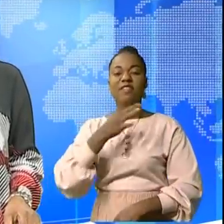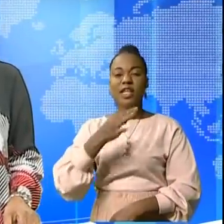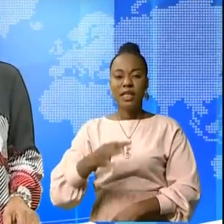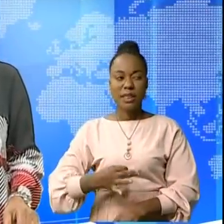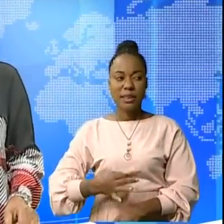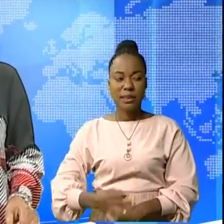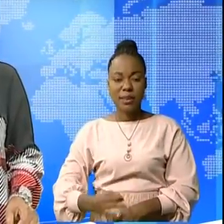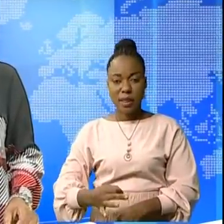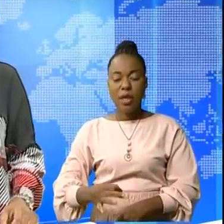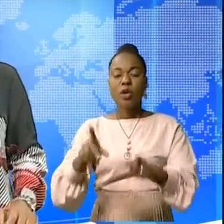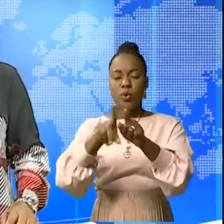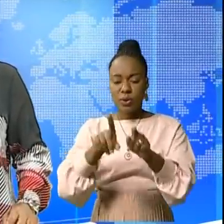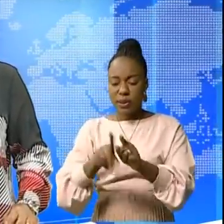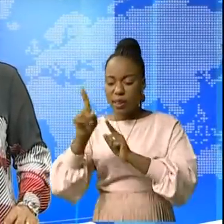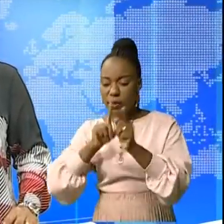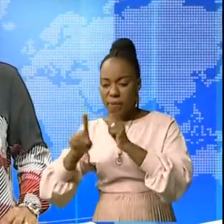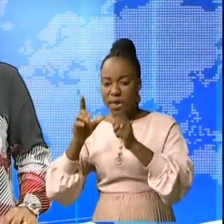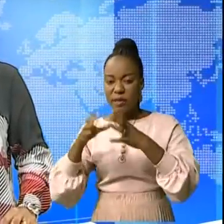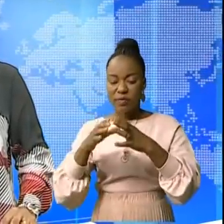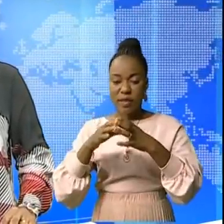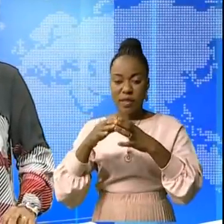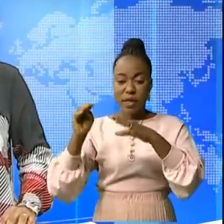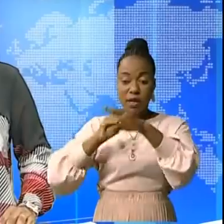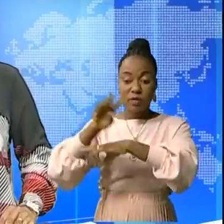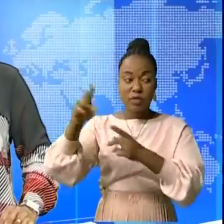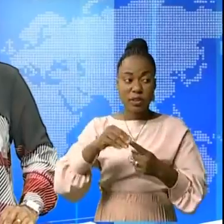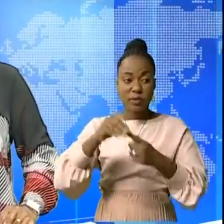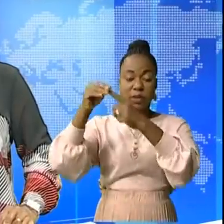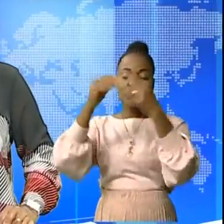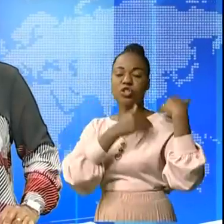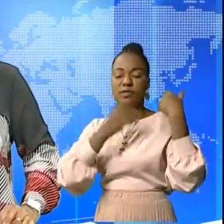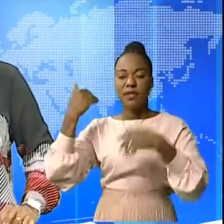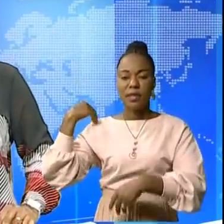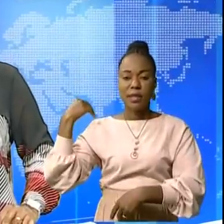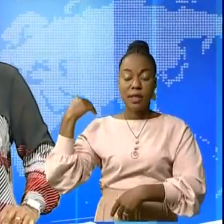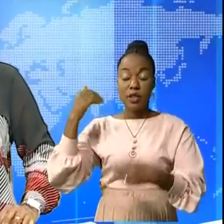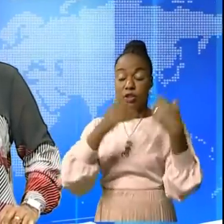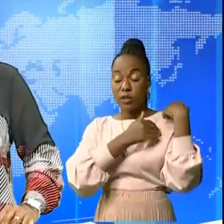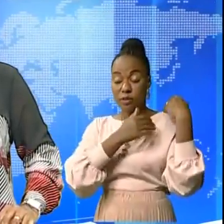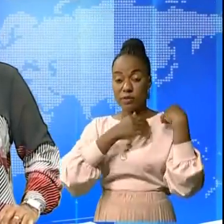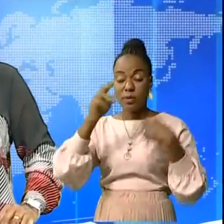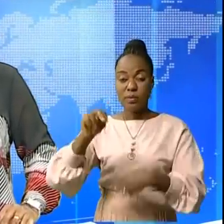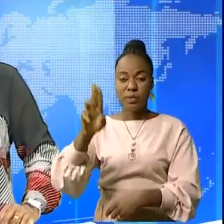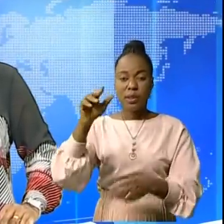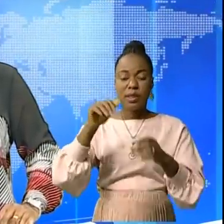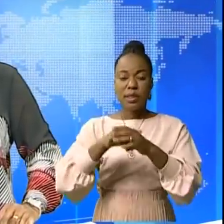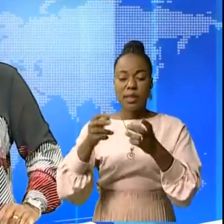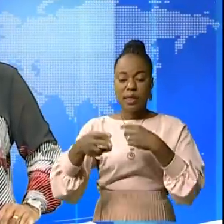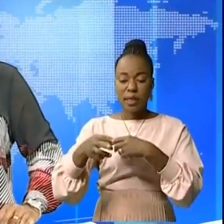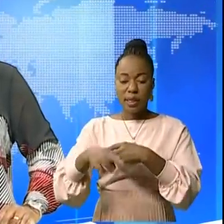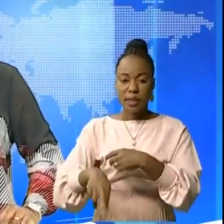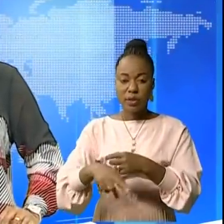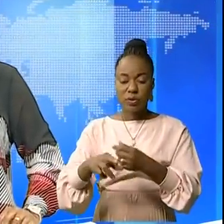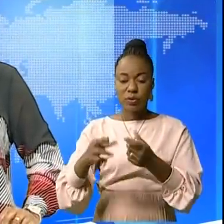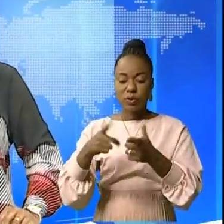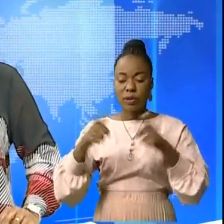Antoine Tchissikedi, s'est entretenu avec l'envoyé spécial du secrétaire général de l'ONU dans la région de Grand Lac, Yoan Xian,